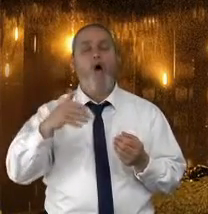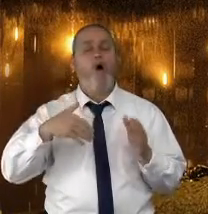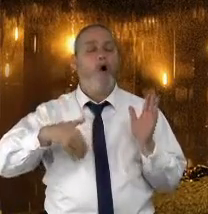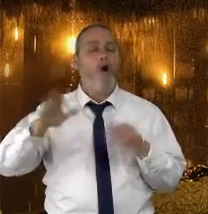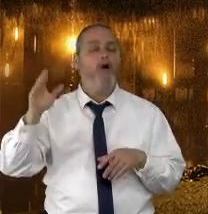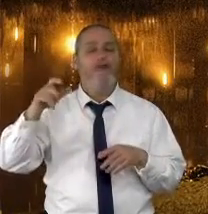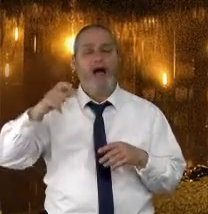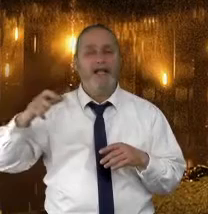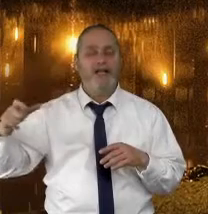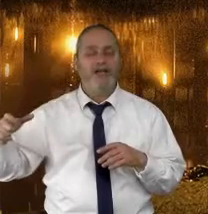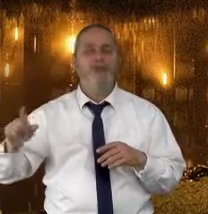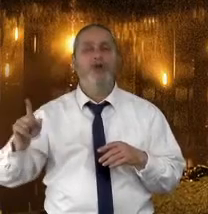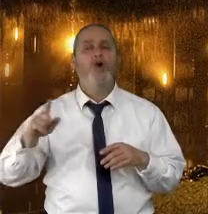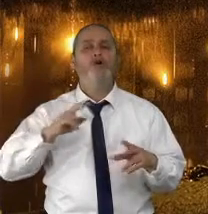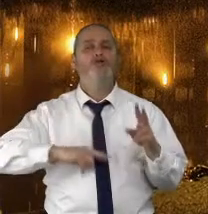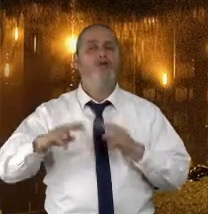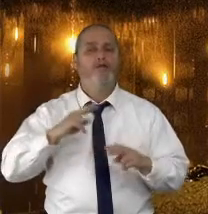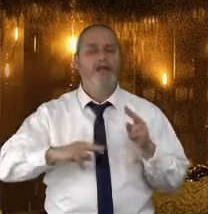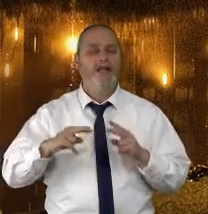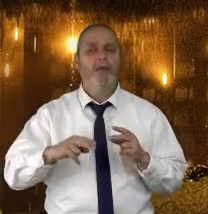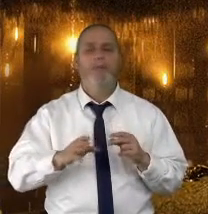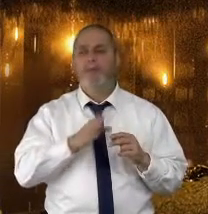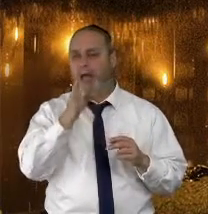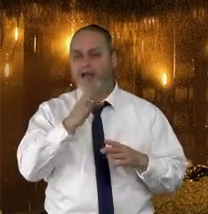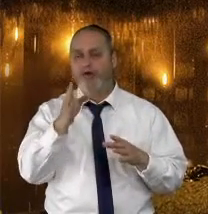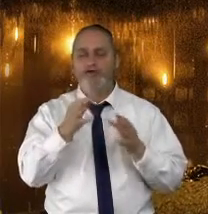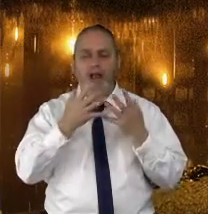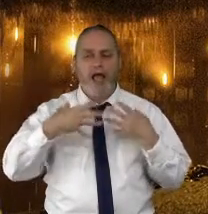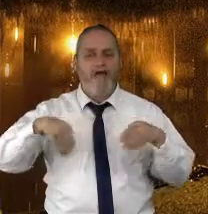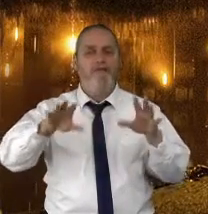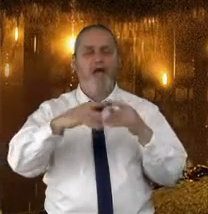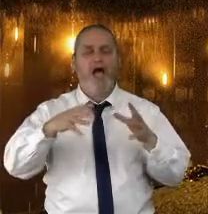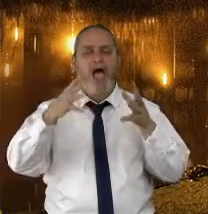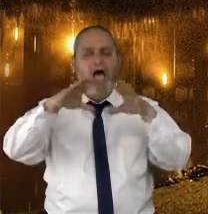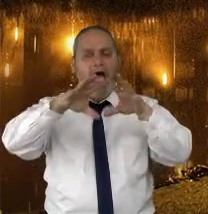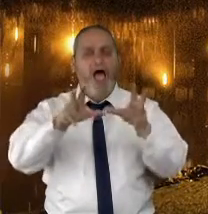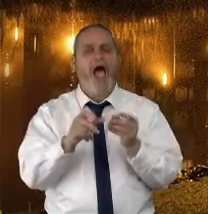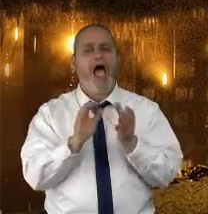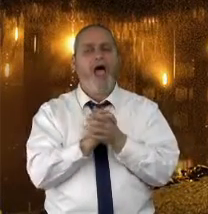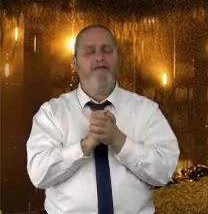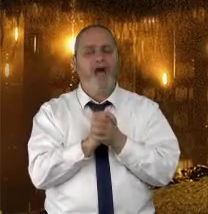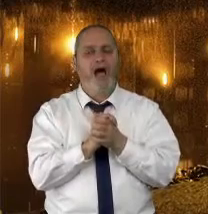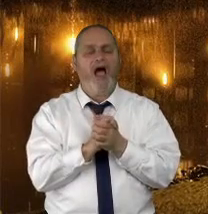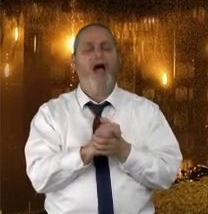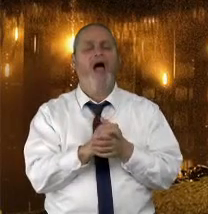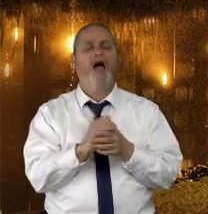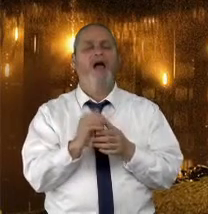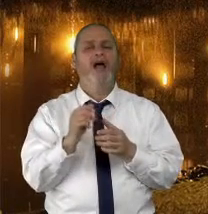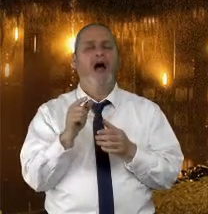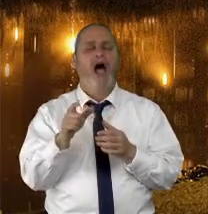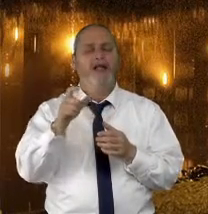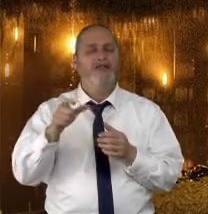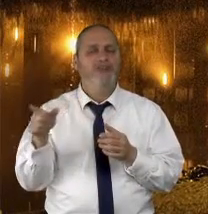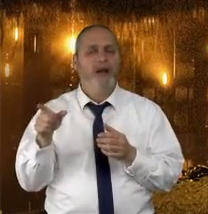לרוב האנשים שלא סובלים מבעיות חברתיות, לרוב האנשים שלא סובלים מחרדות